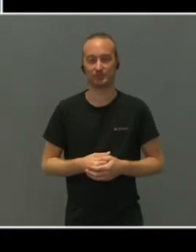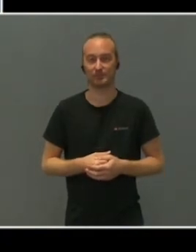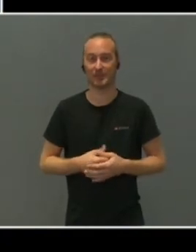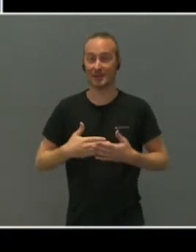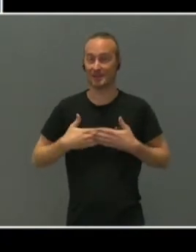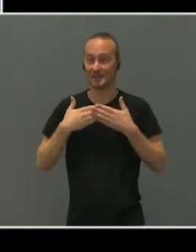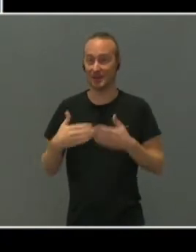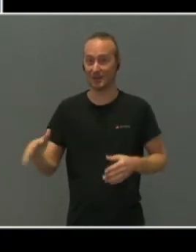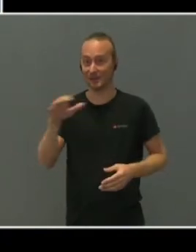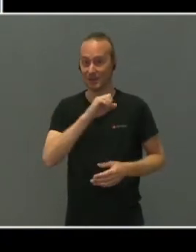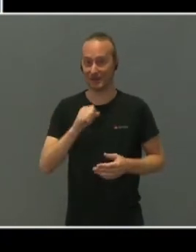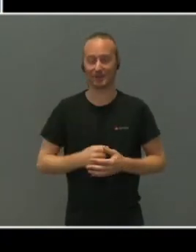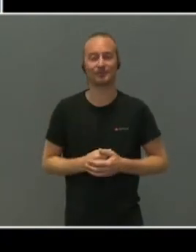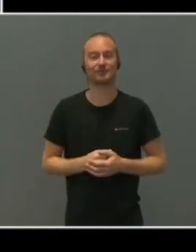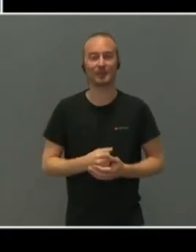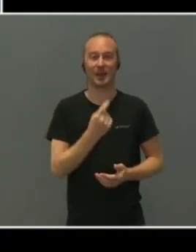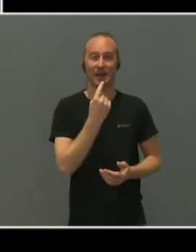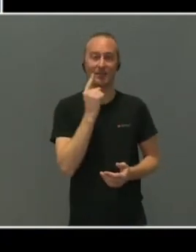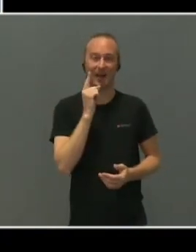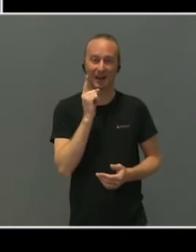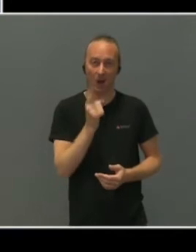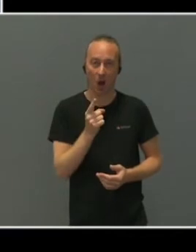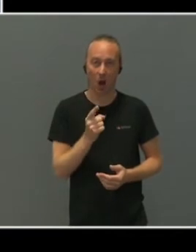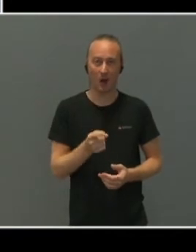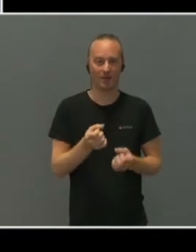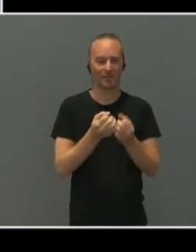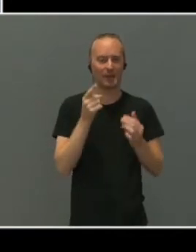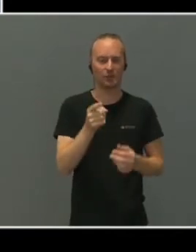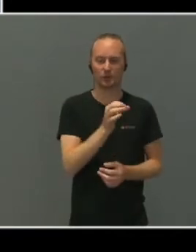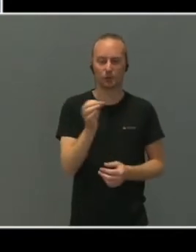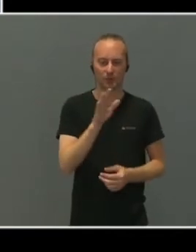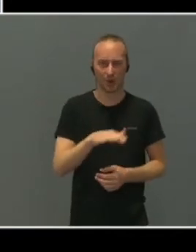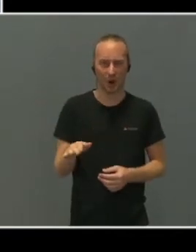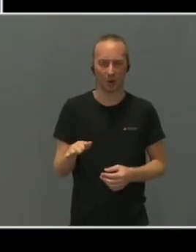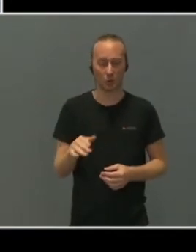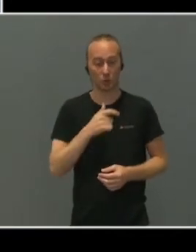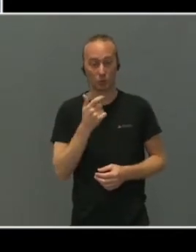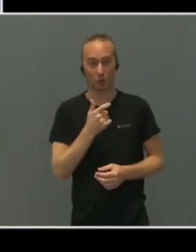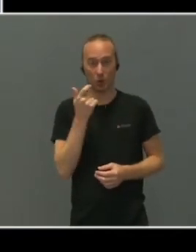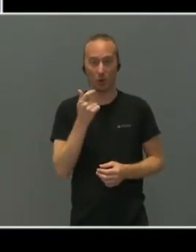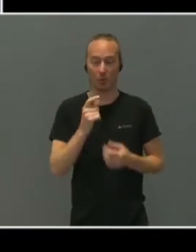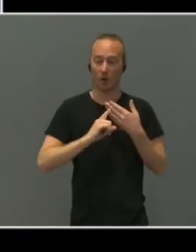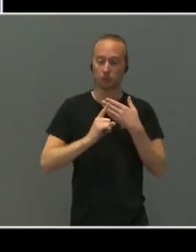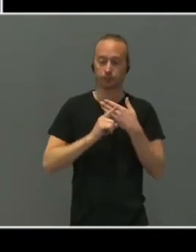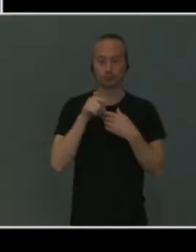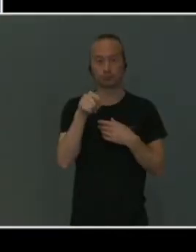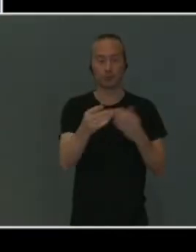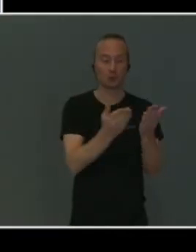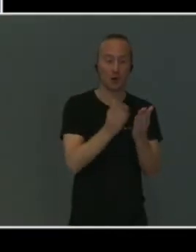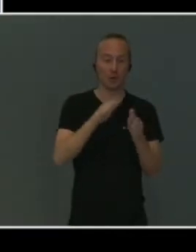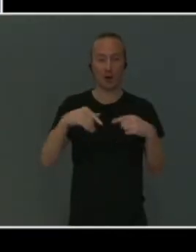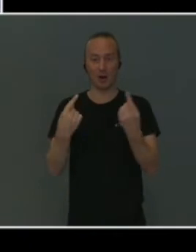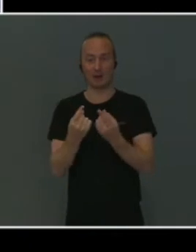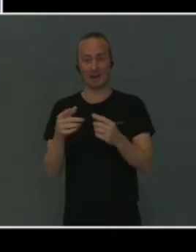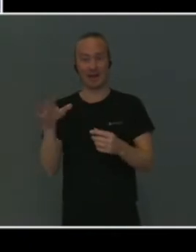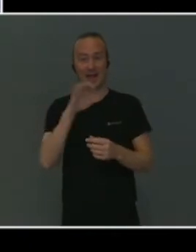Kjære alle sammen. Hver eneste dag går hundre tusenvis av barn og ungdom inn på skoler og barnehager